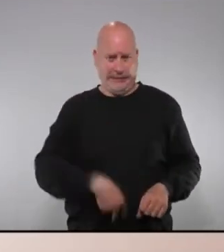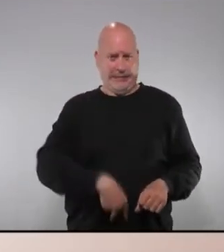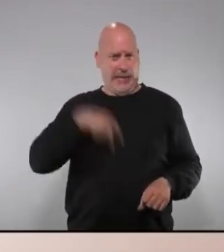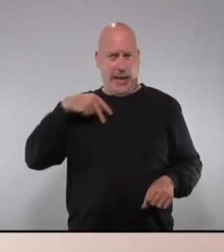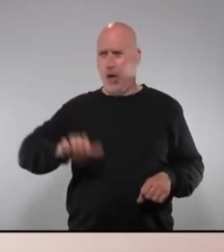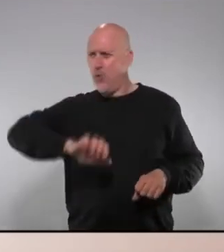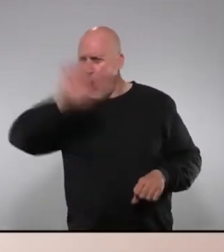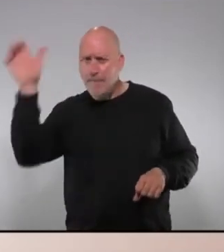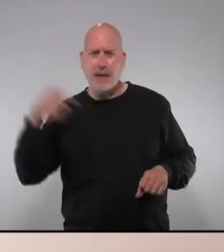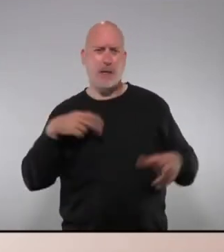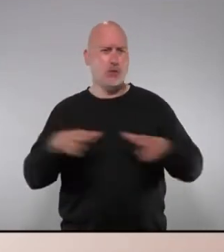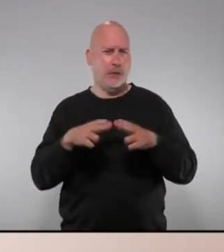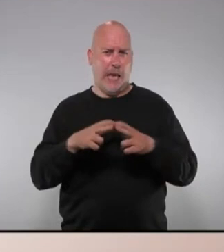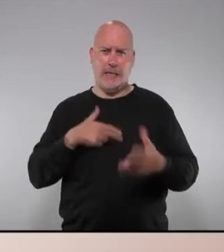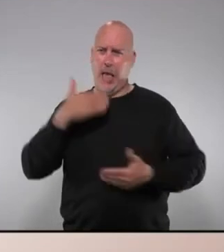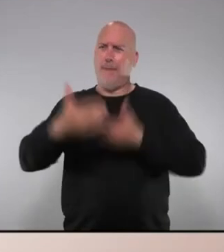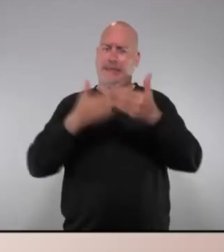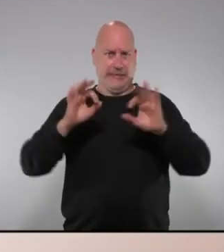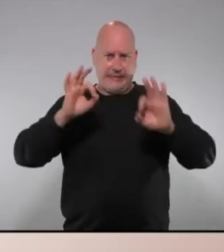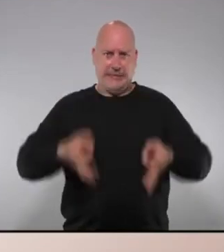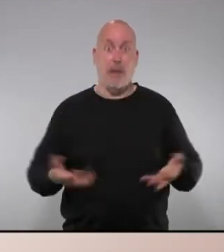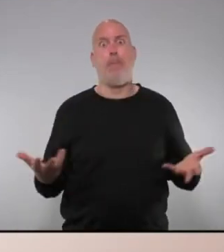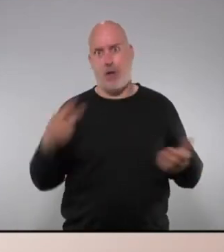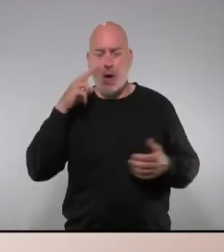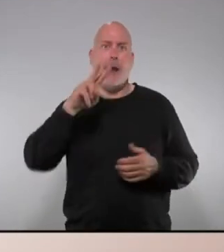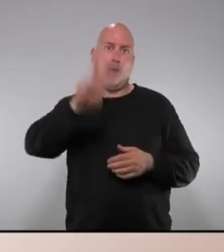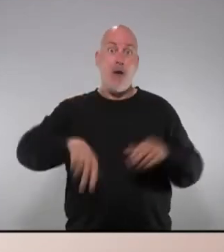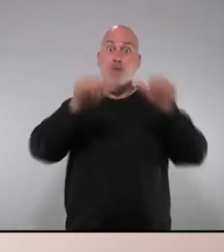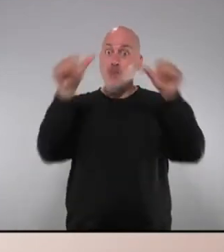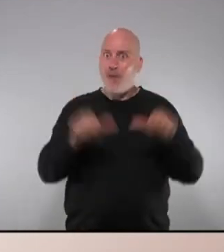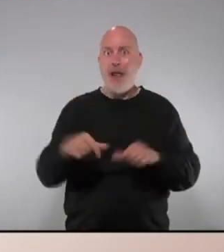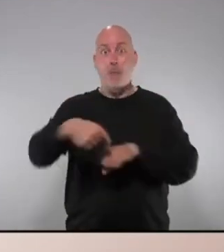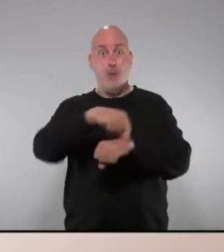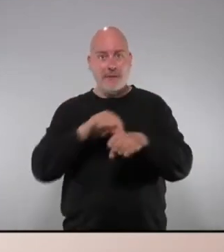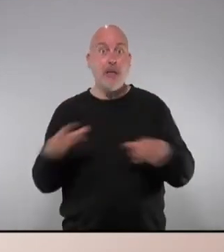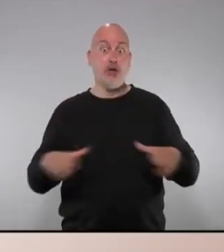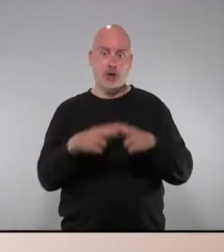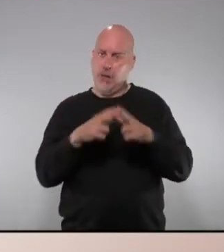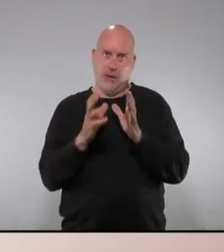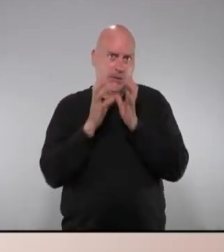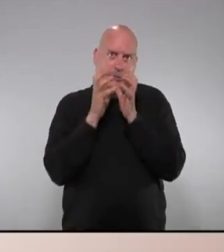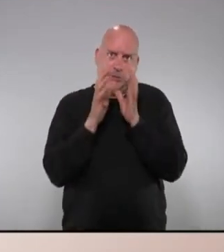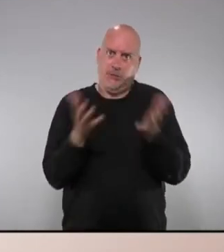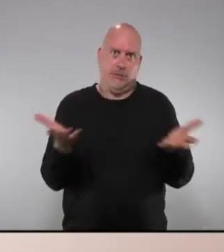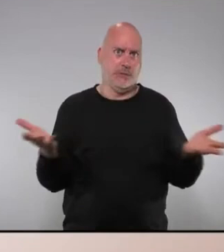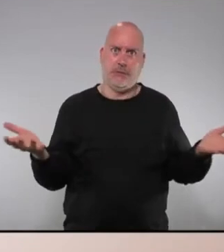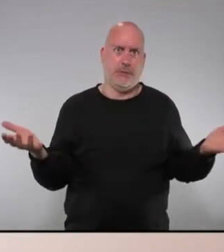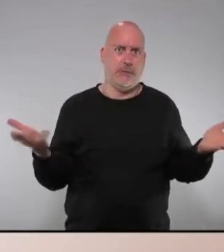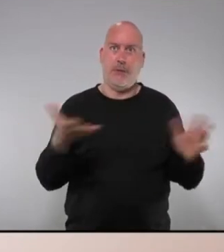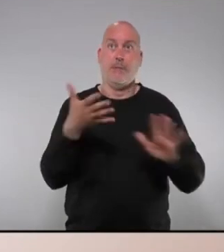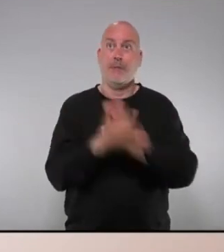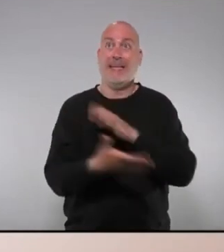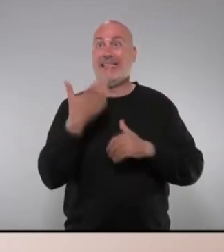a totes les societats avançades però reconeguin que el seu model polític i social és un desastre particularment lluït perquè encara